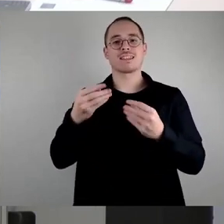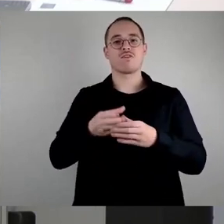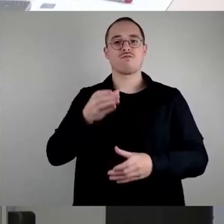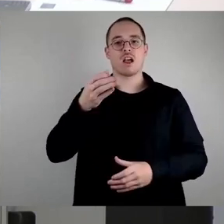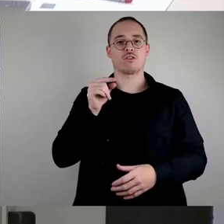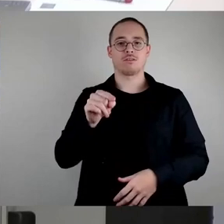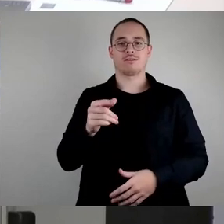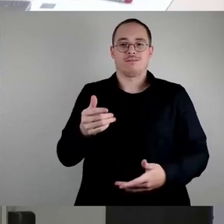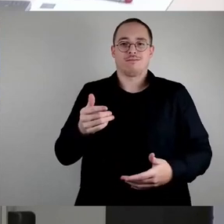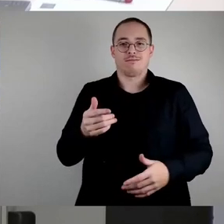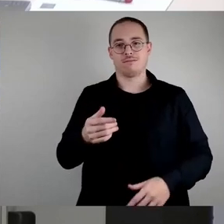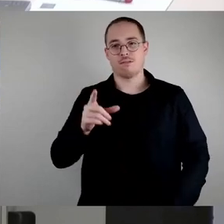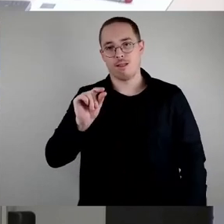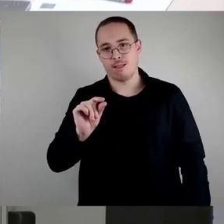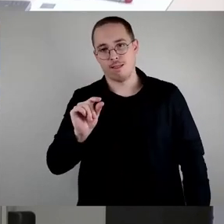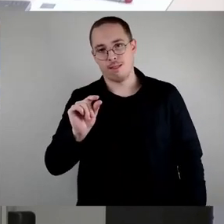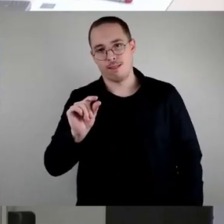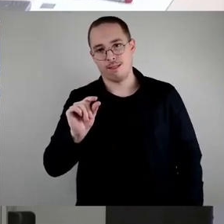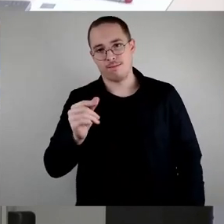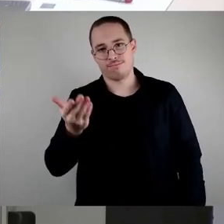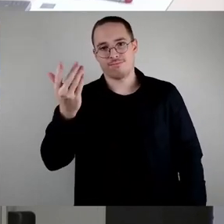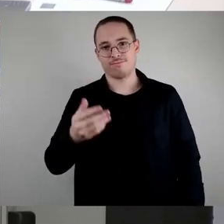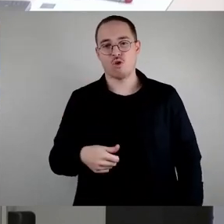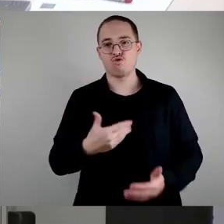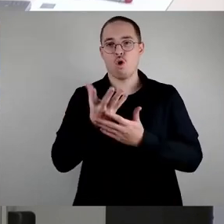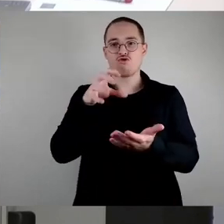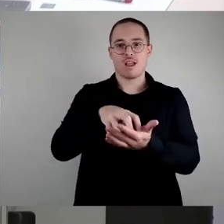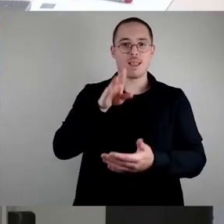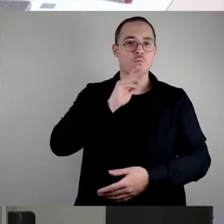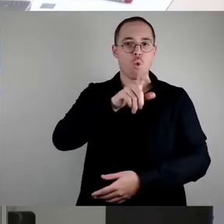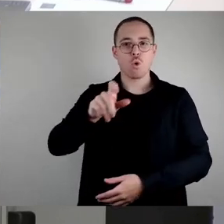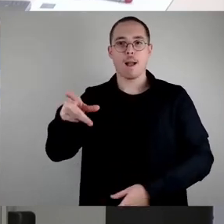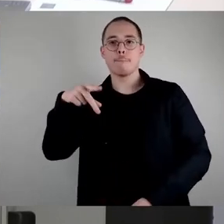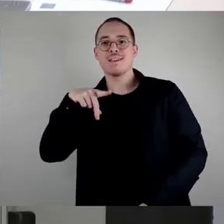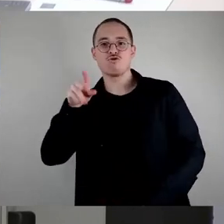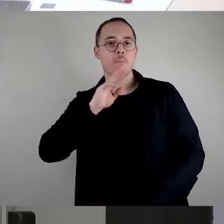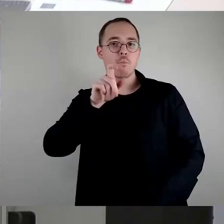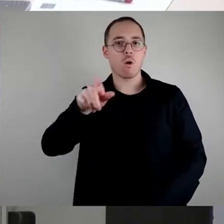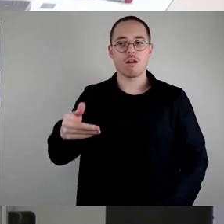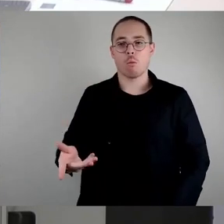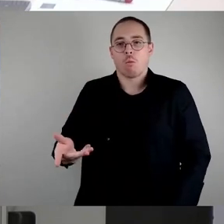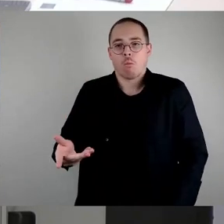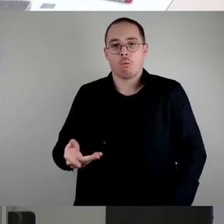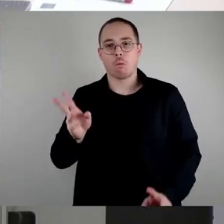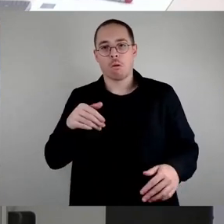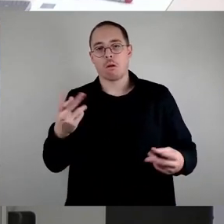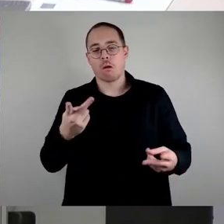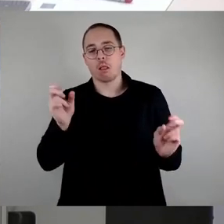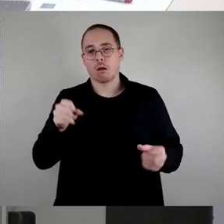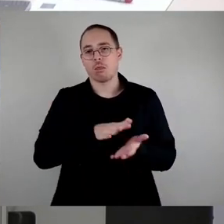geneigten Neustädter und Pieschener Bürger wenig stört. Hier geht es um Verhaltensänderungen und das bringt Ihr Antrag gar nicht.